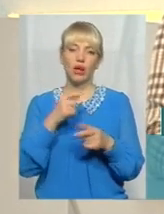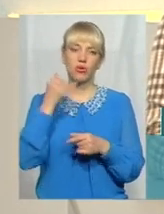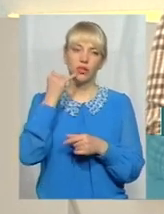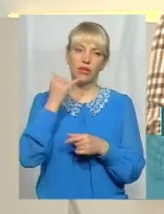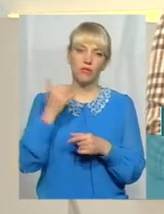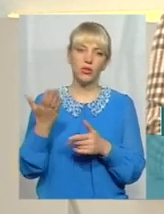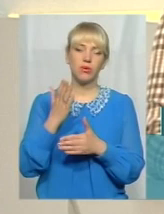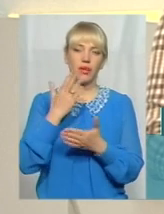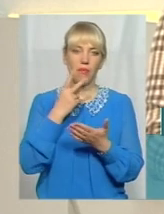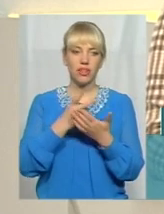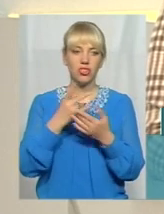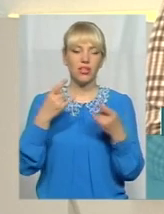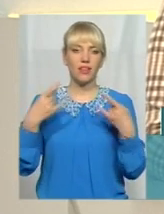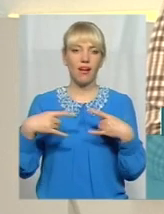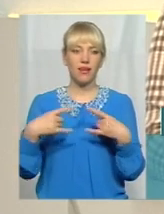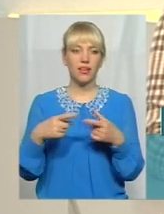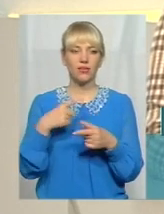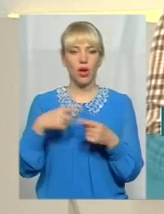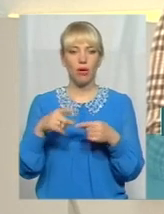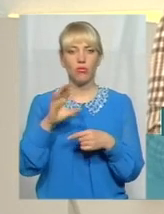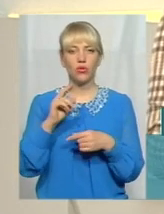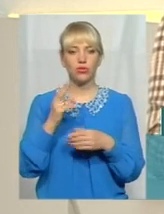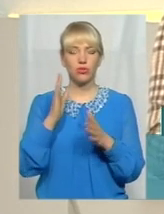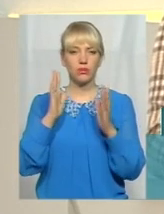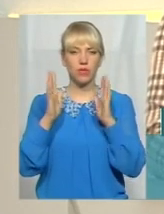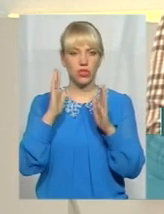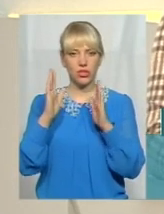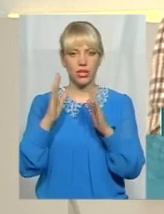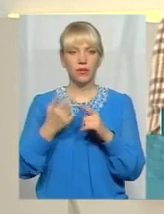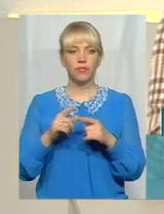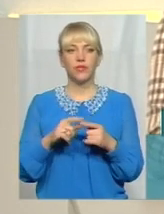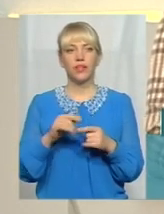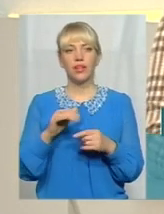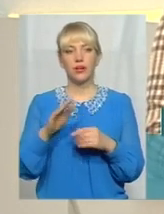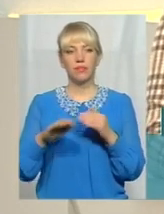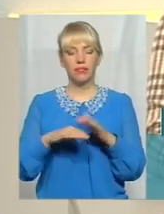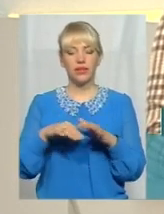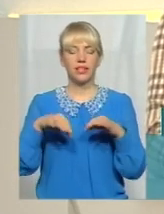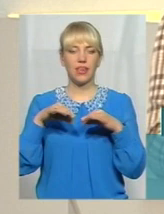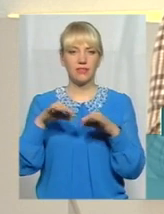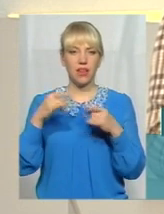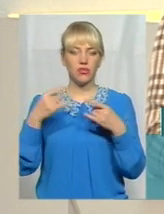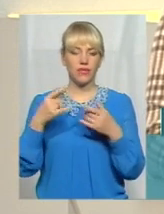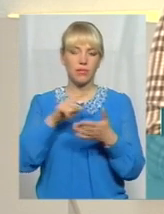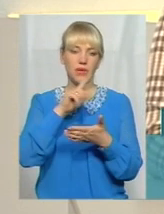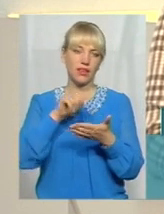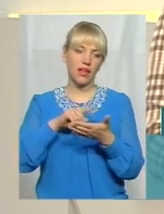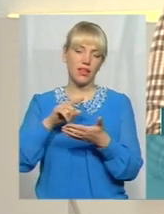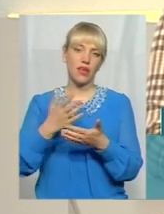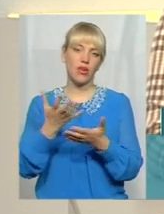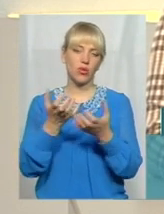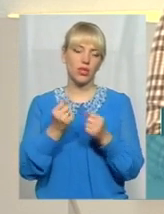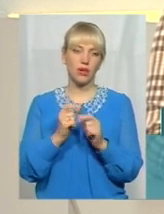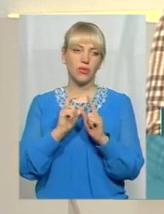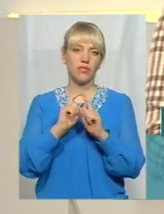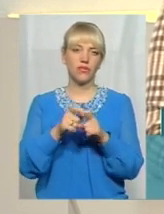будете бачити на екранах, або у соцмережі Facebook під трансляцією ефіру ставте ваші запитання і отримайте відповідь у